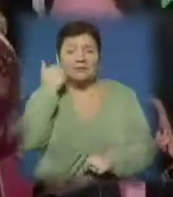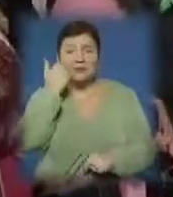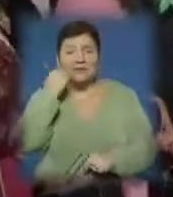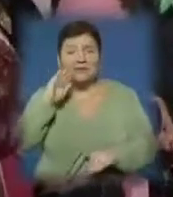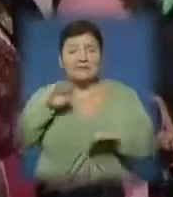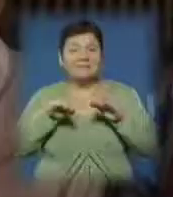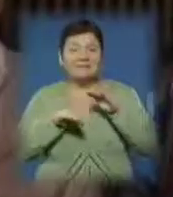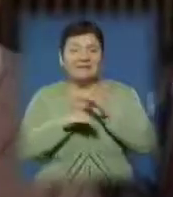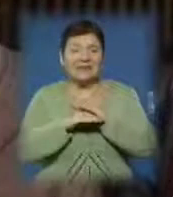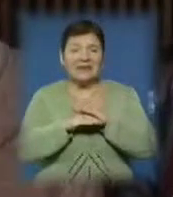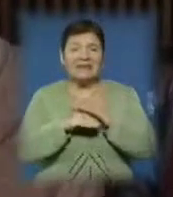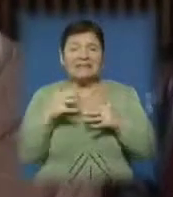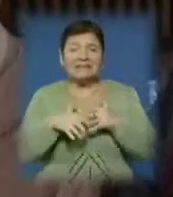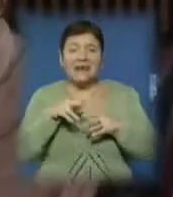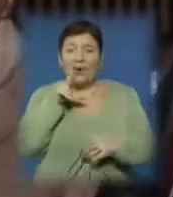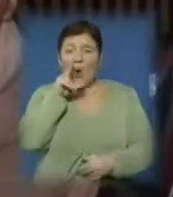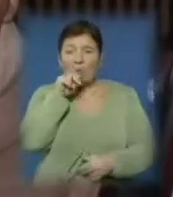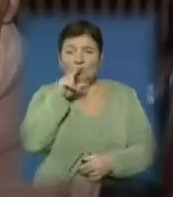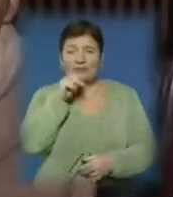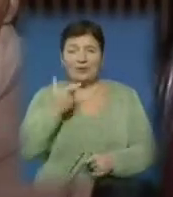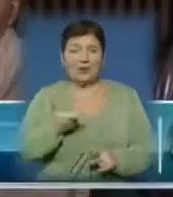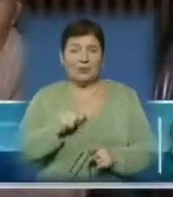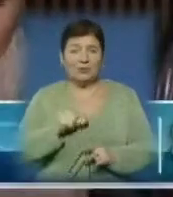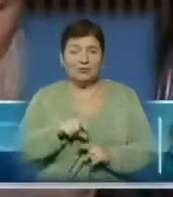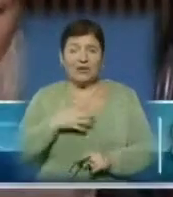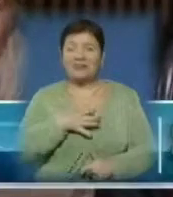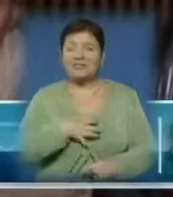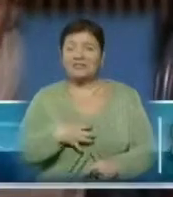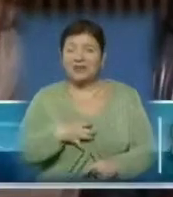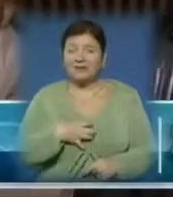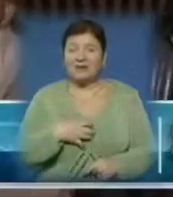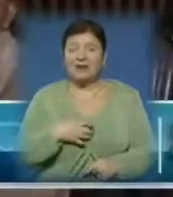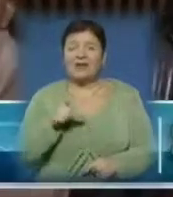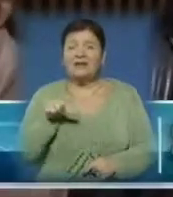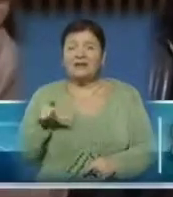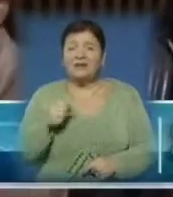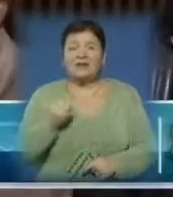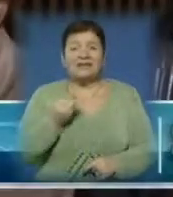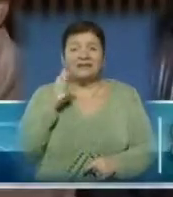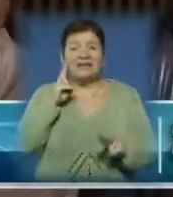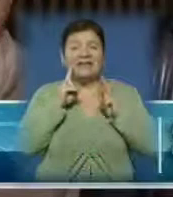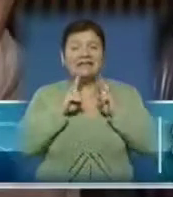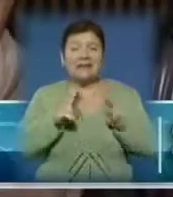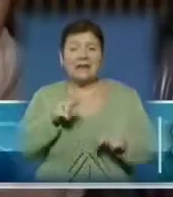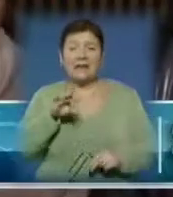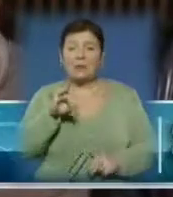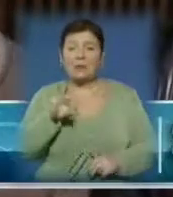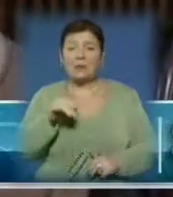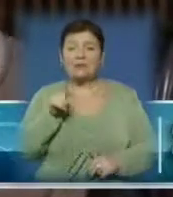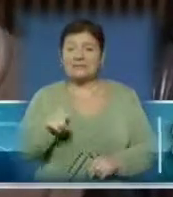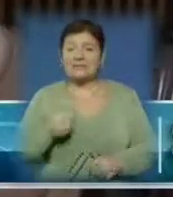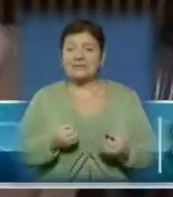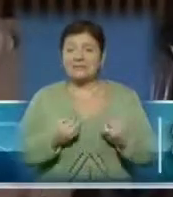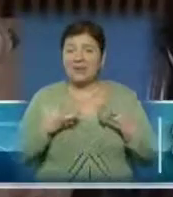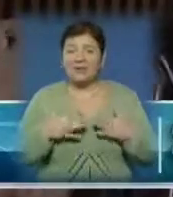заховався серед гусей. Я думаю, що дуже важливе, так як наші люди ще не дуже знали про це свято. І я